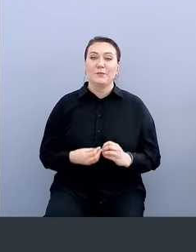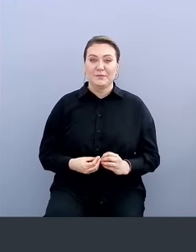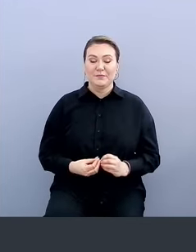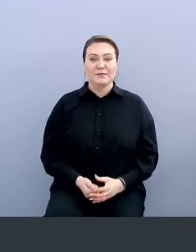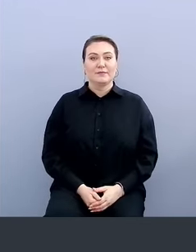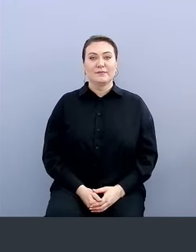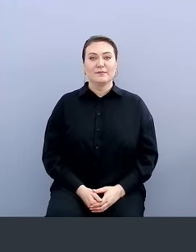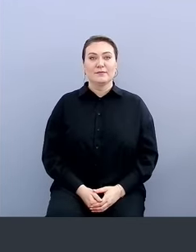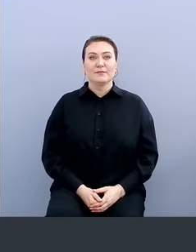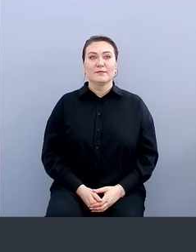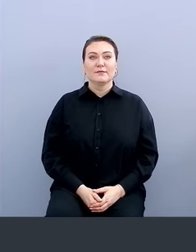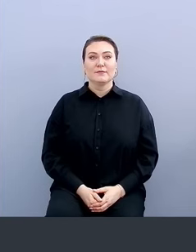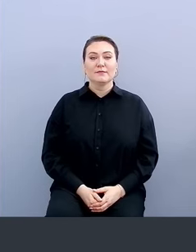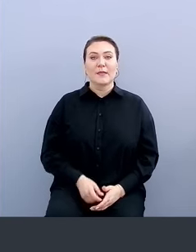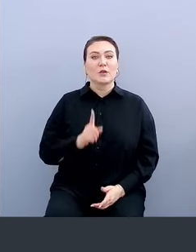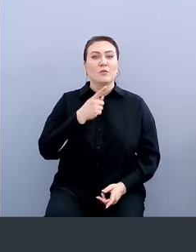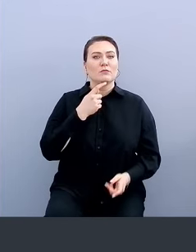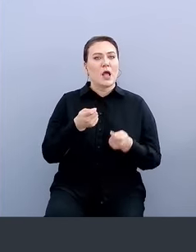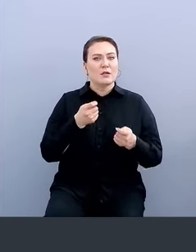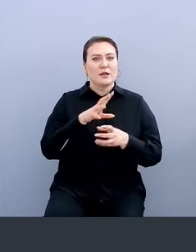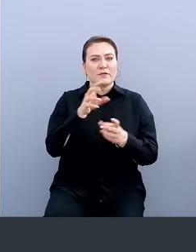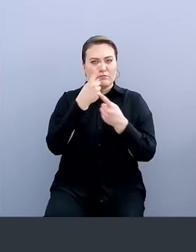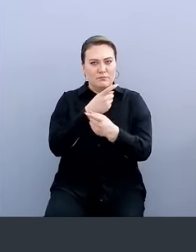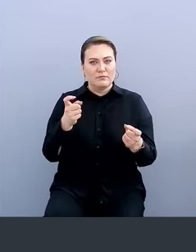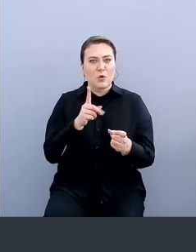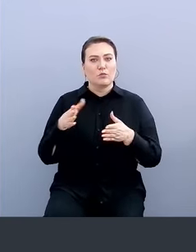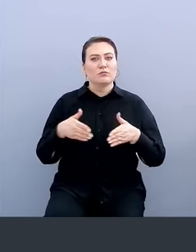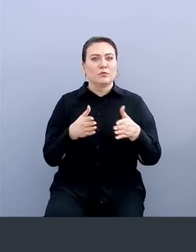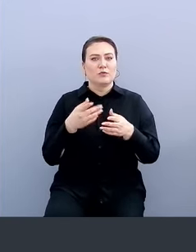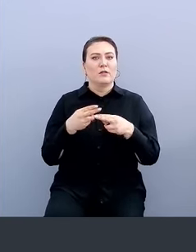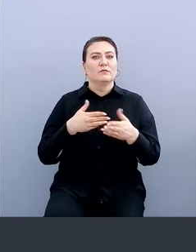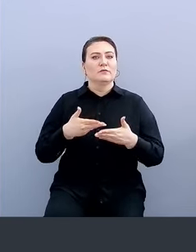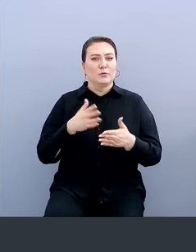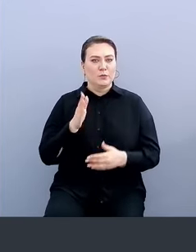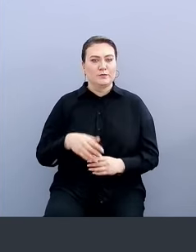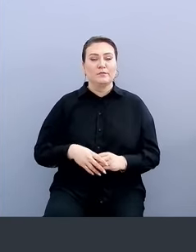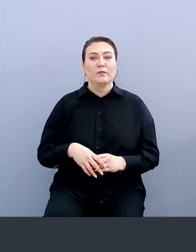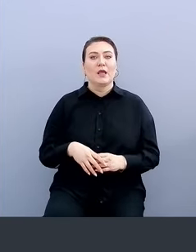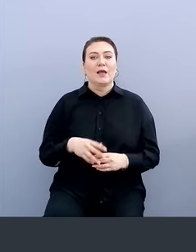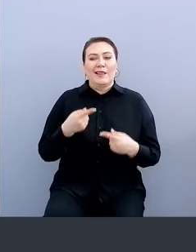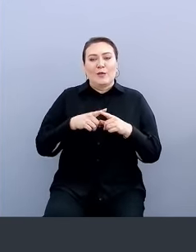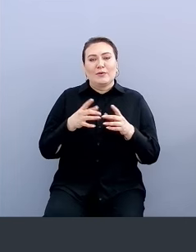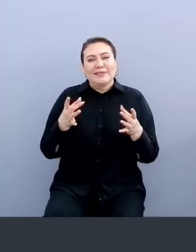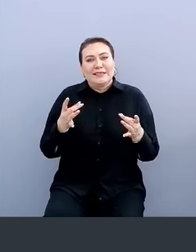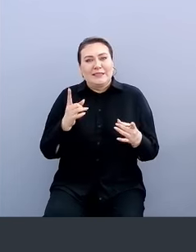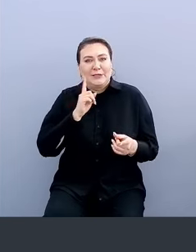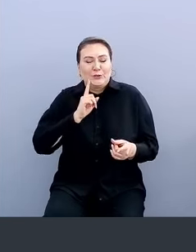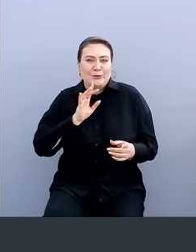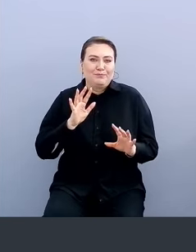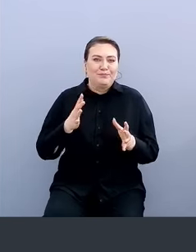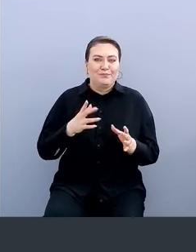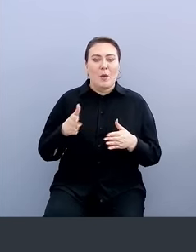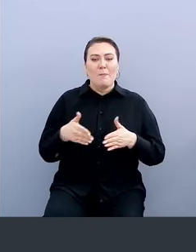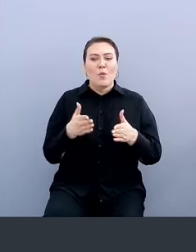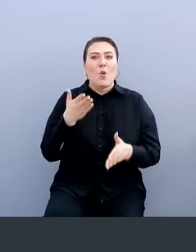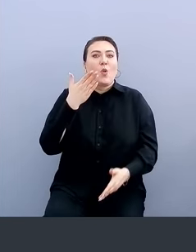Итого, такое некое предостережение ко всем, кто пойдет по пути, что технологии в целом достаточно сырые во многом, путь такой